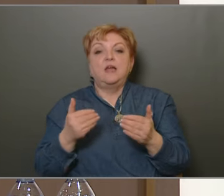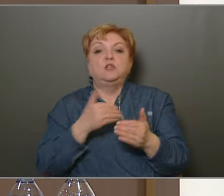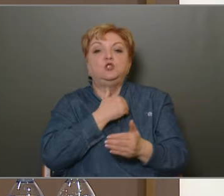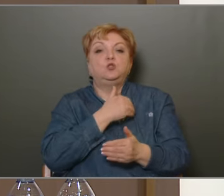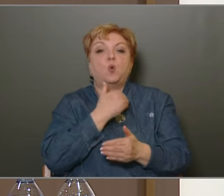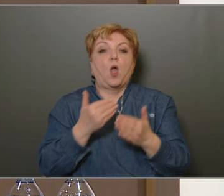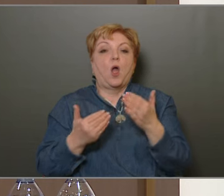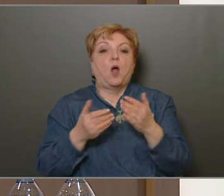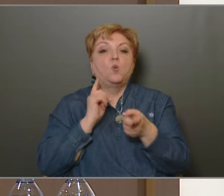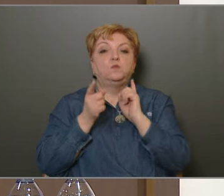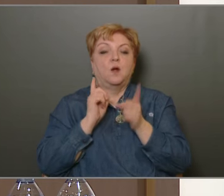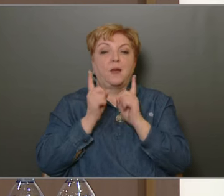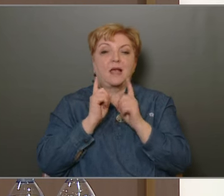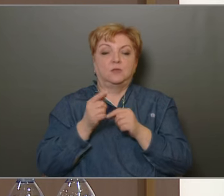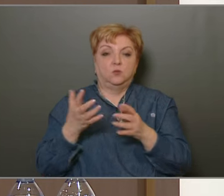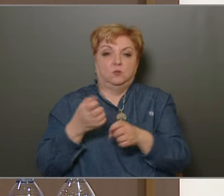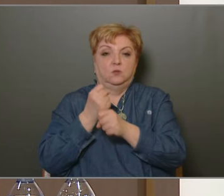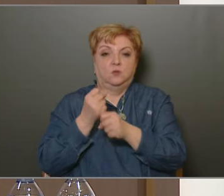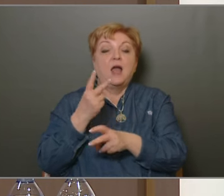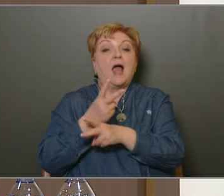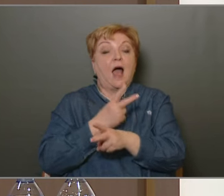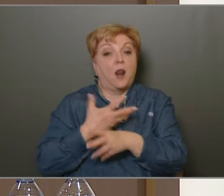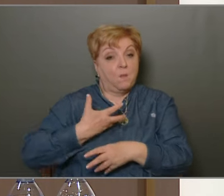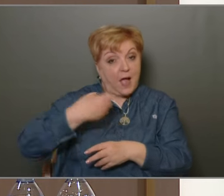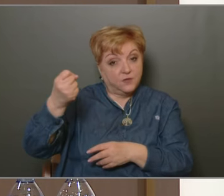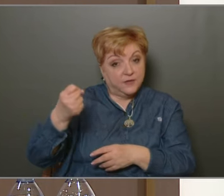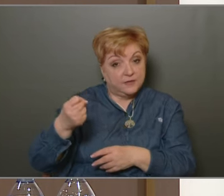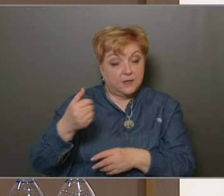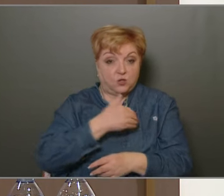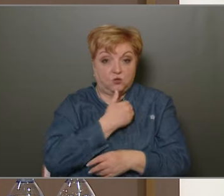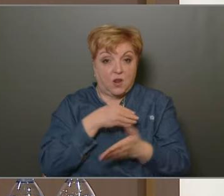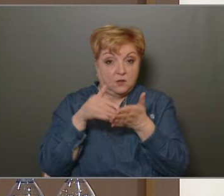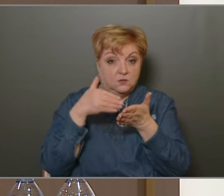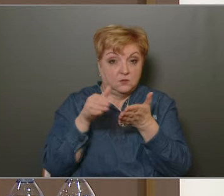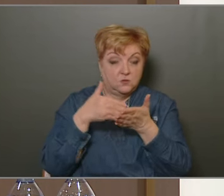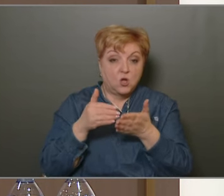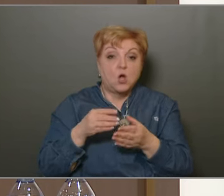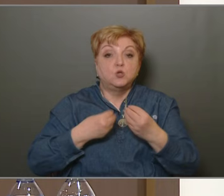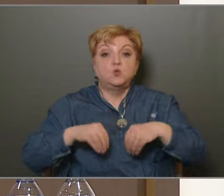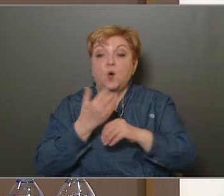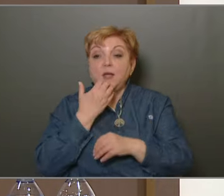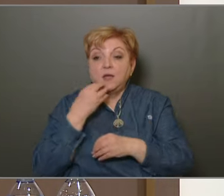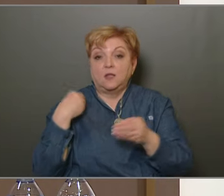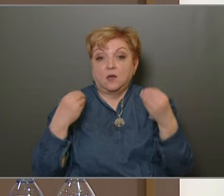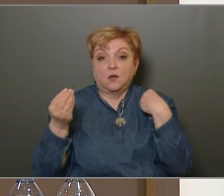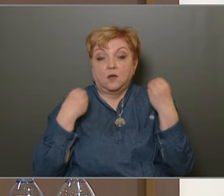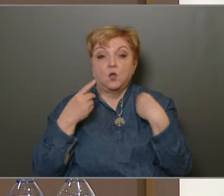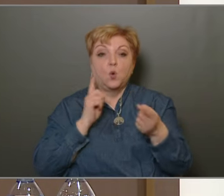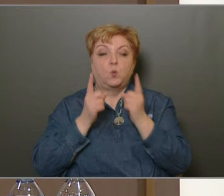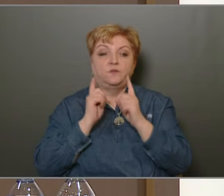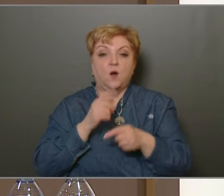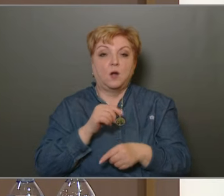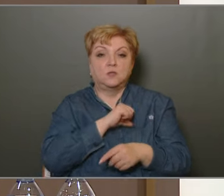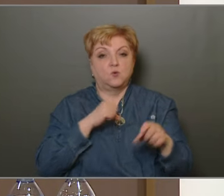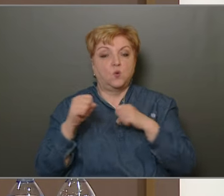iskolaudvar pályázatot, mert az állam ugyan átvette az iskolákat, de nem költött rájuk, ezért a szülői igények folyamatosan jöttek, hogy az